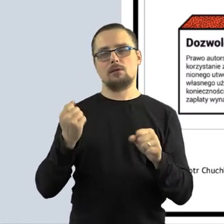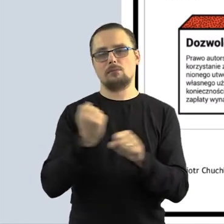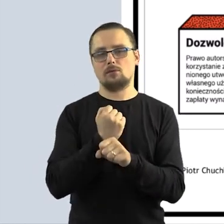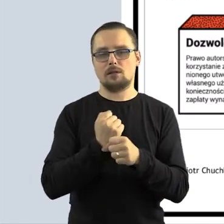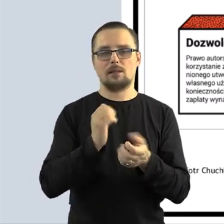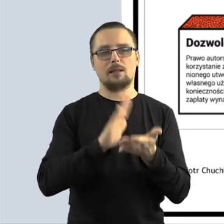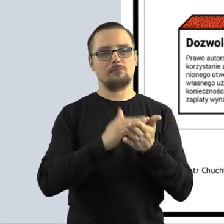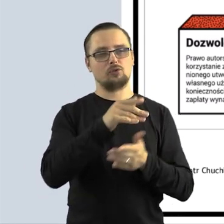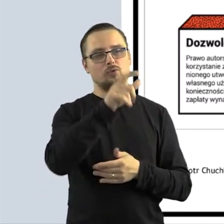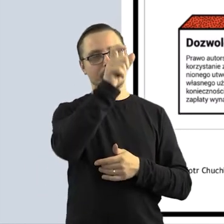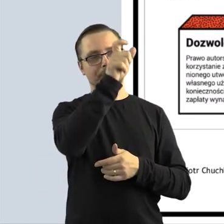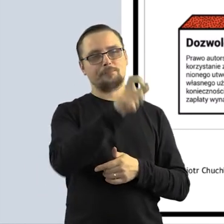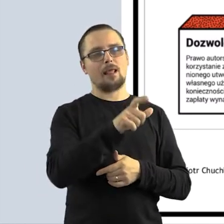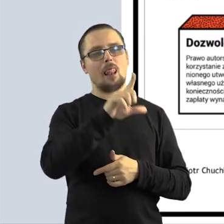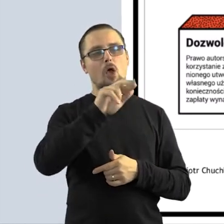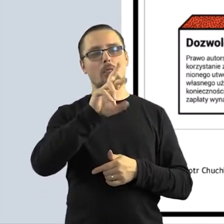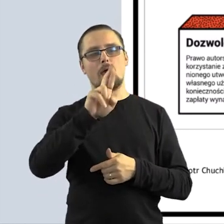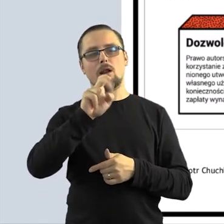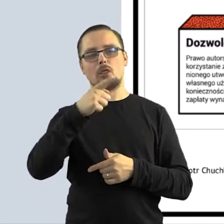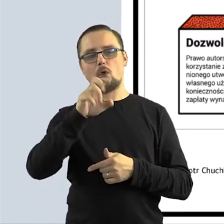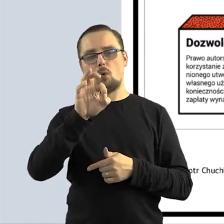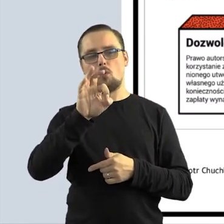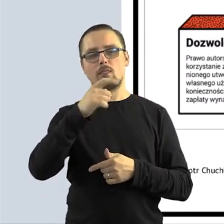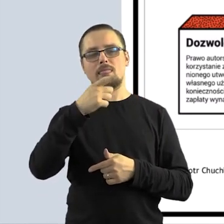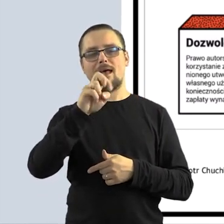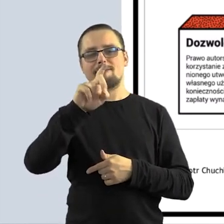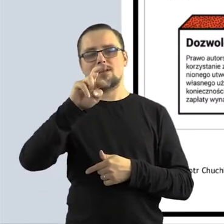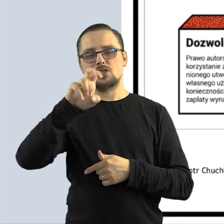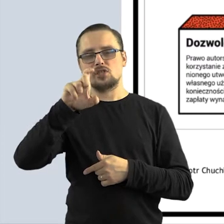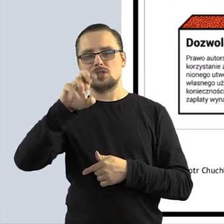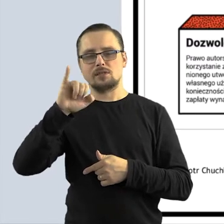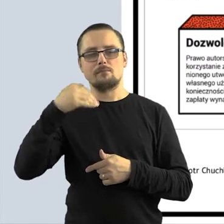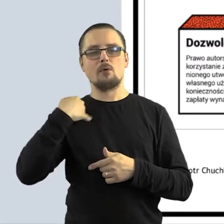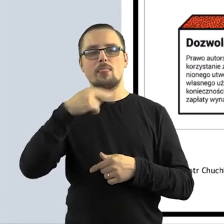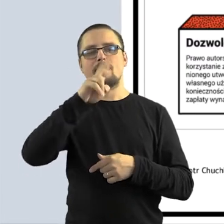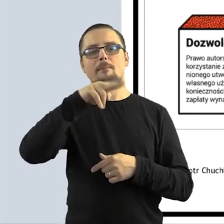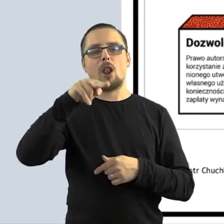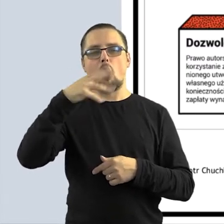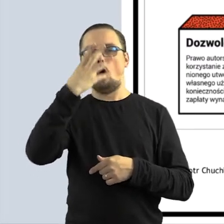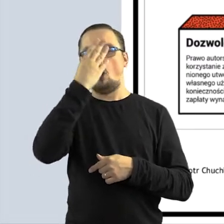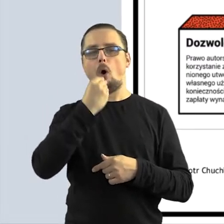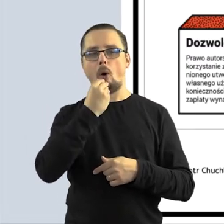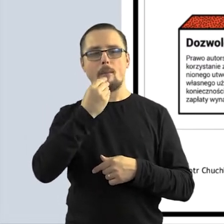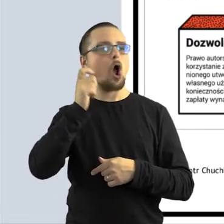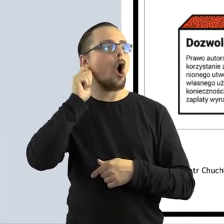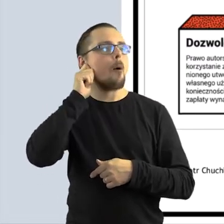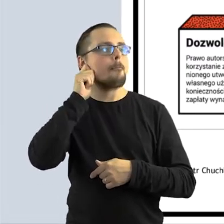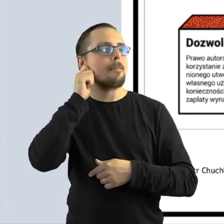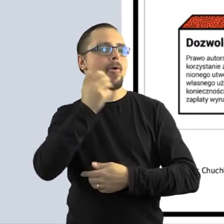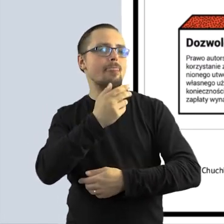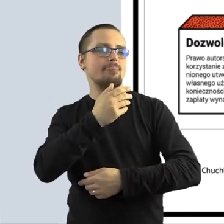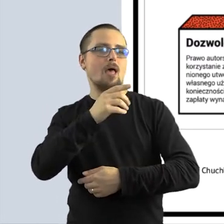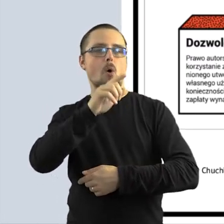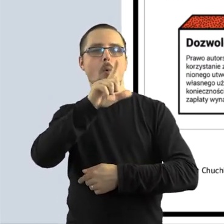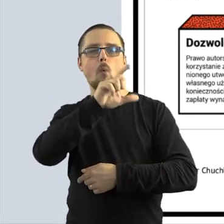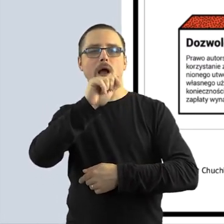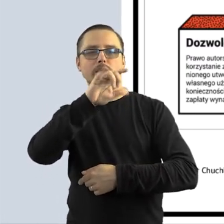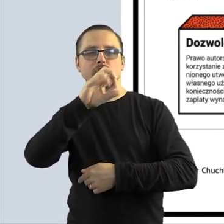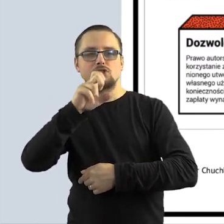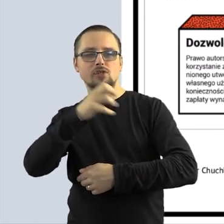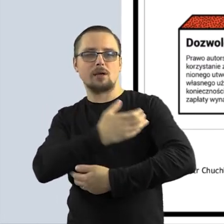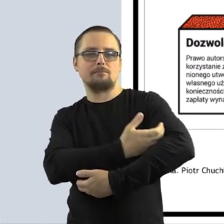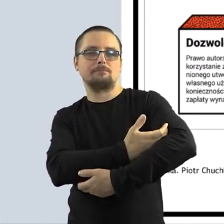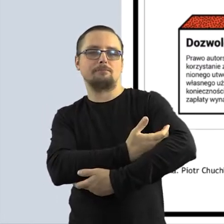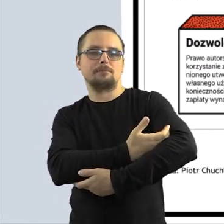da Vinci namalował Damę z Łasiczką parę wieków temu, to do końca świata autorem tego obrazu będzie Leonardo da